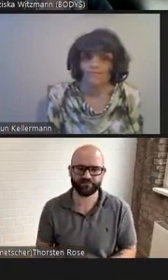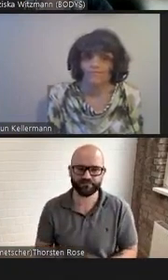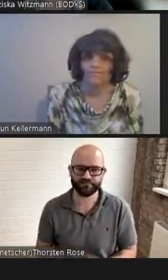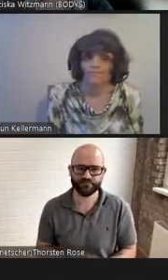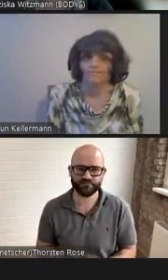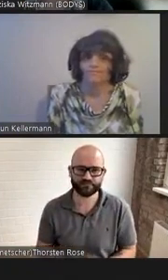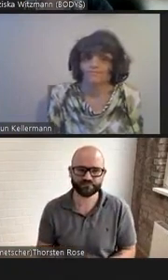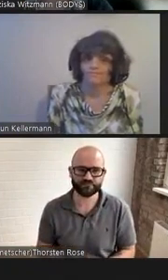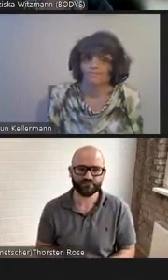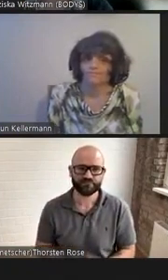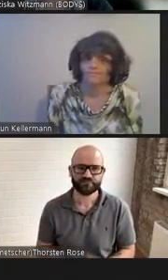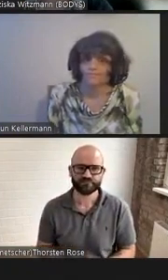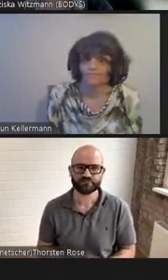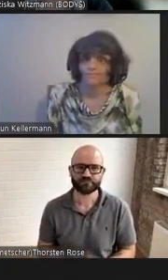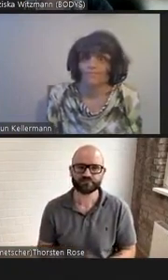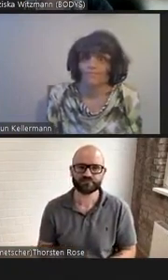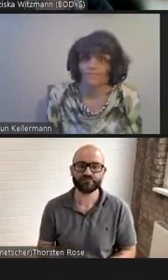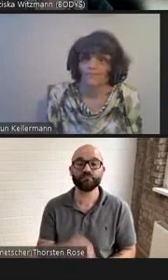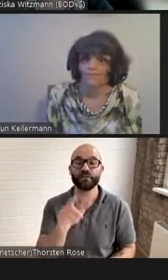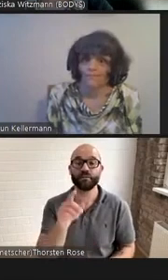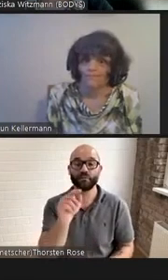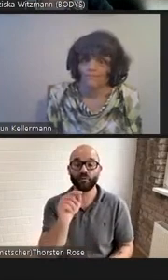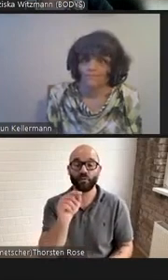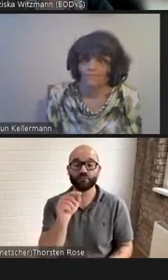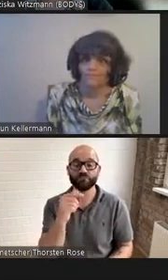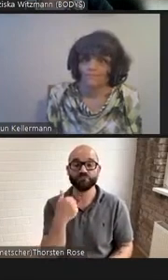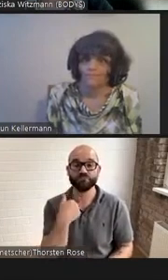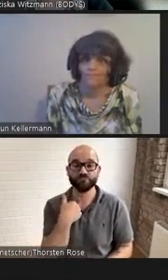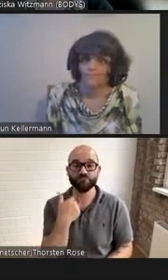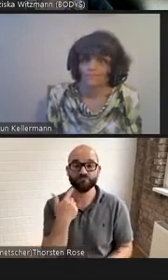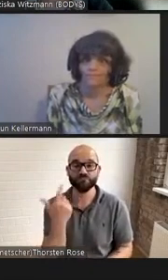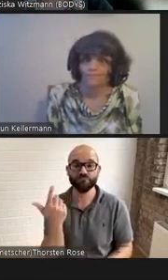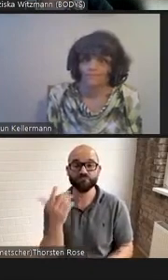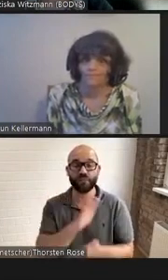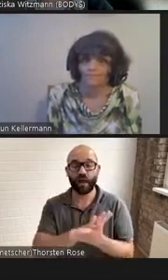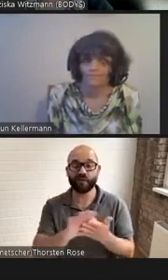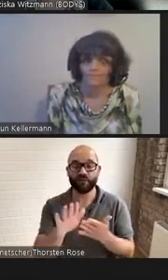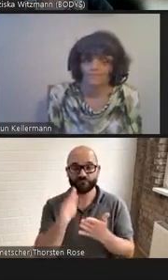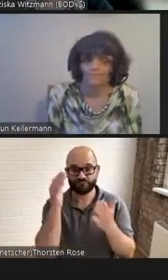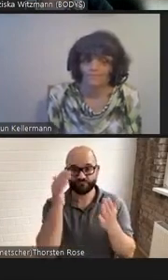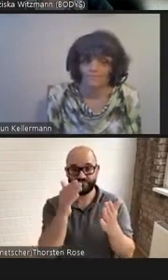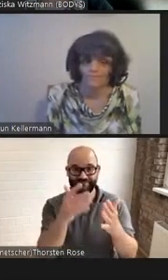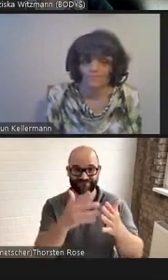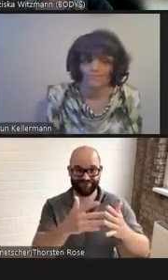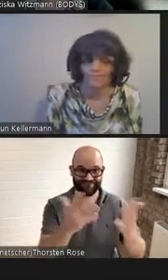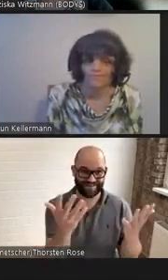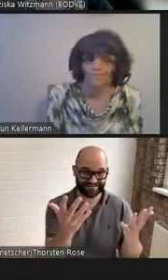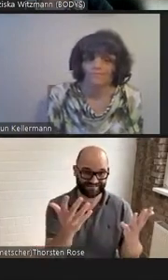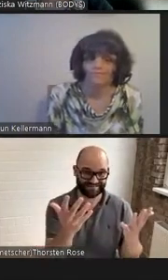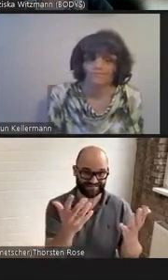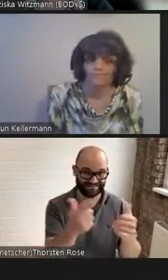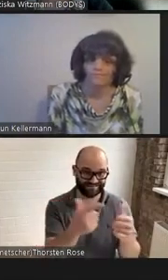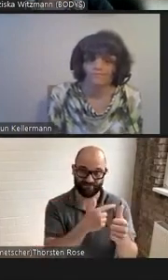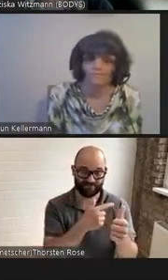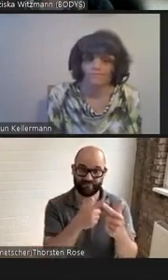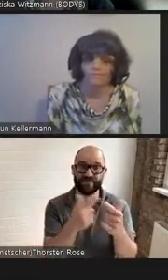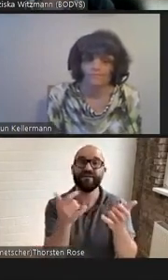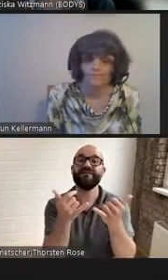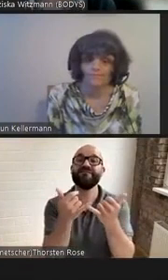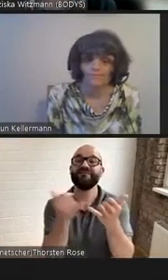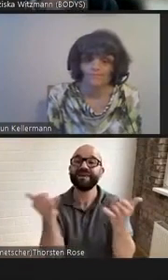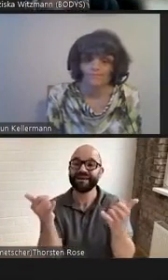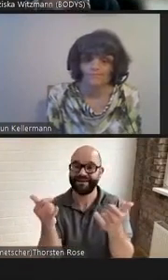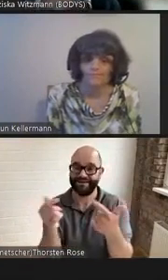in den Texten zu fragen, sondern auch nach dem Wie. Auf welche Weise